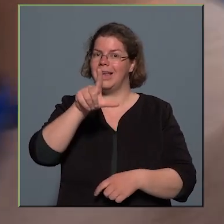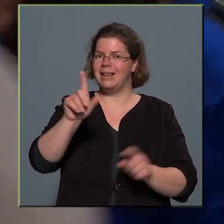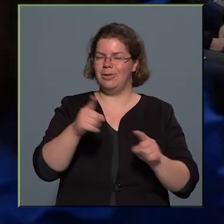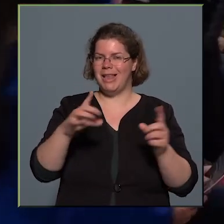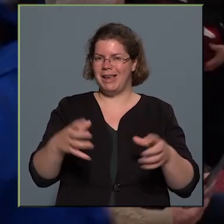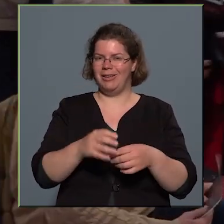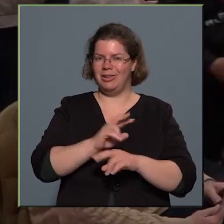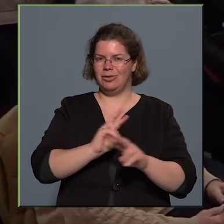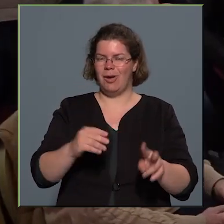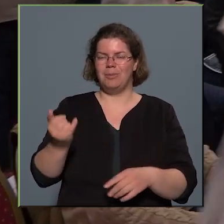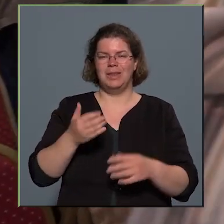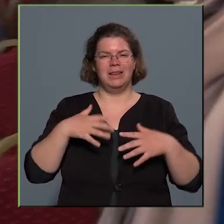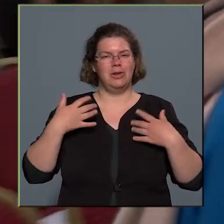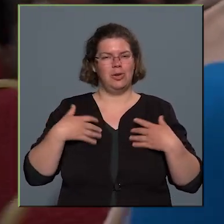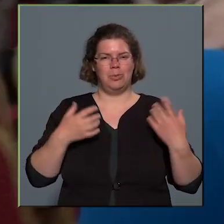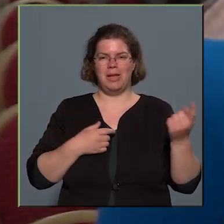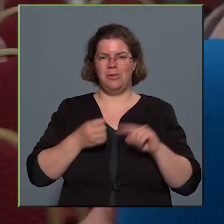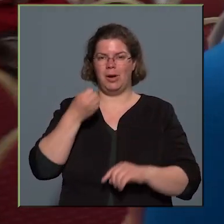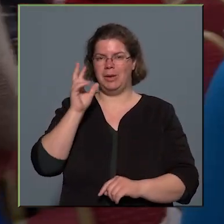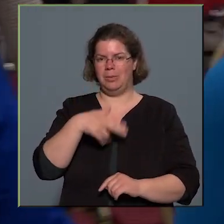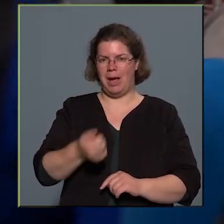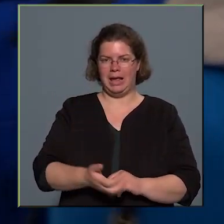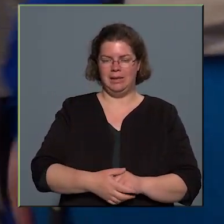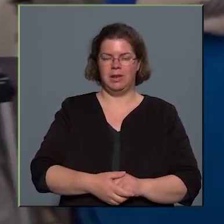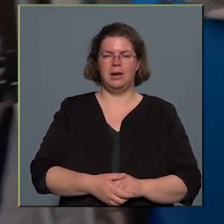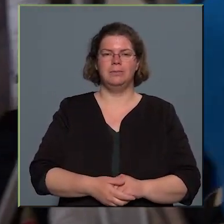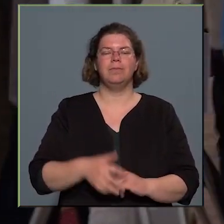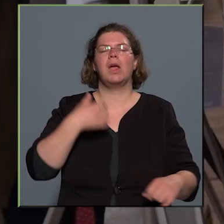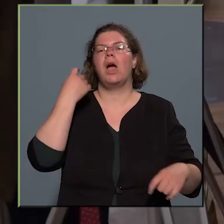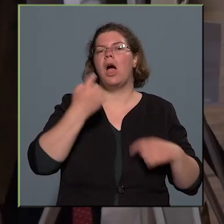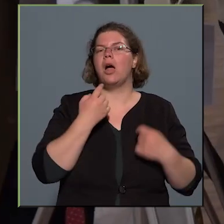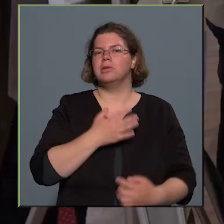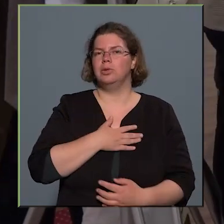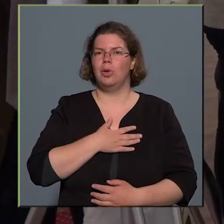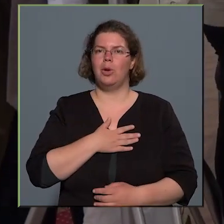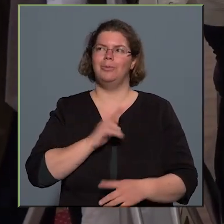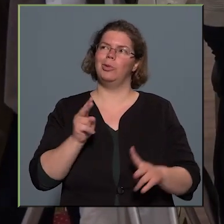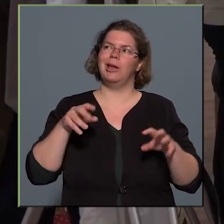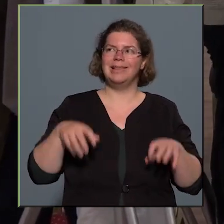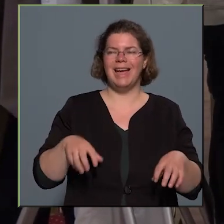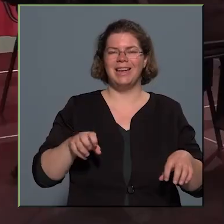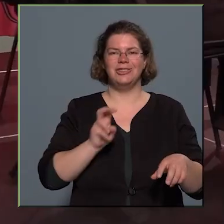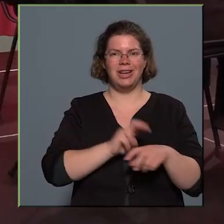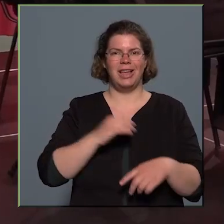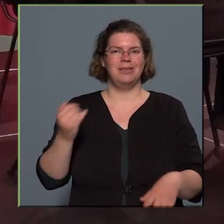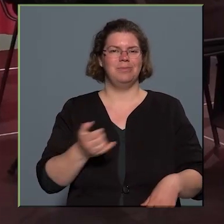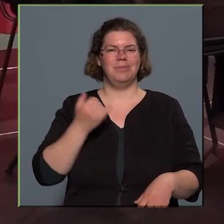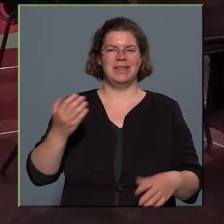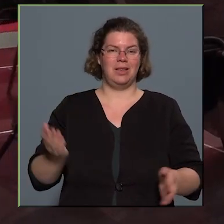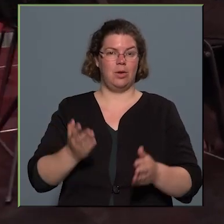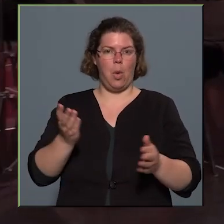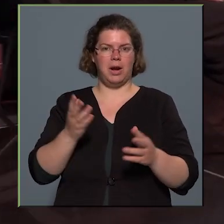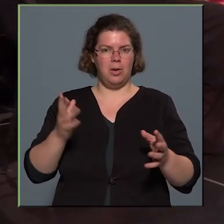nagy örömmel jövök mindig, amikor meghívnak. Azt gondolom, hogy a tehetséghez mindig párosul szorgalom.